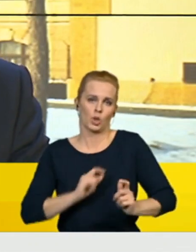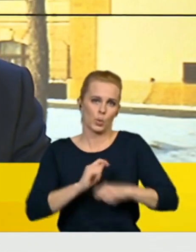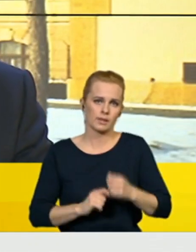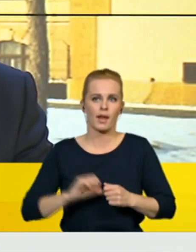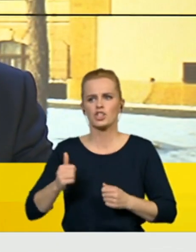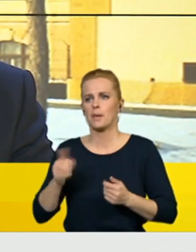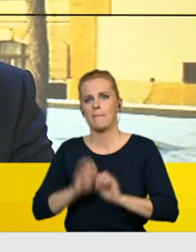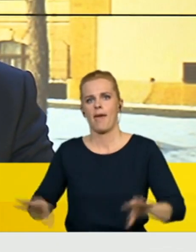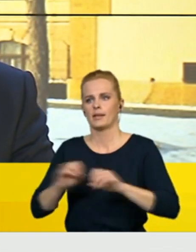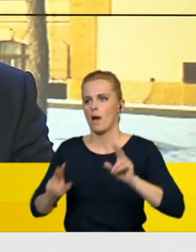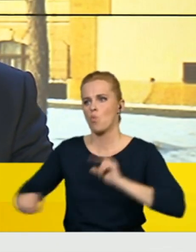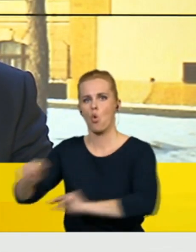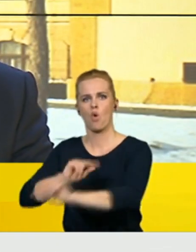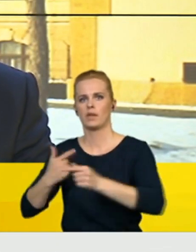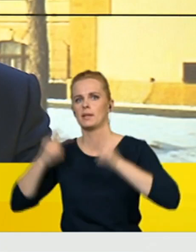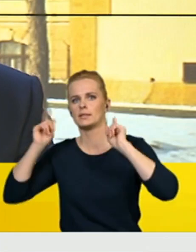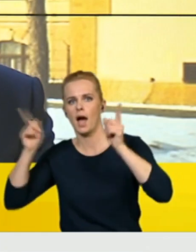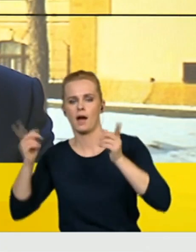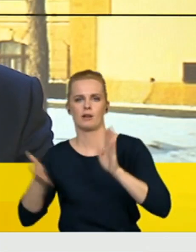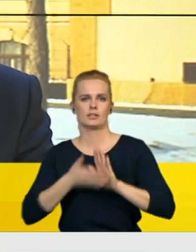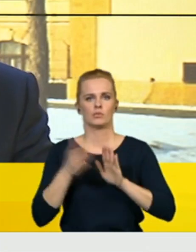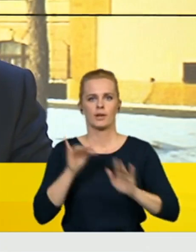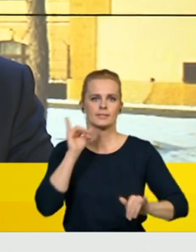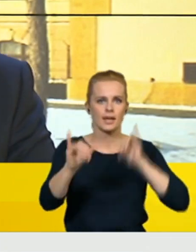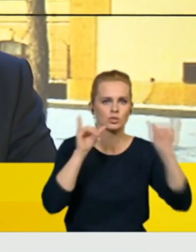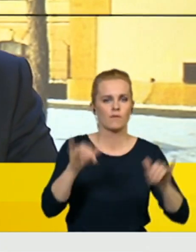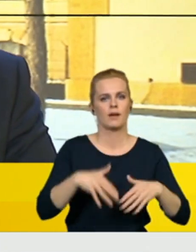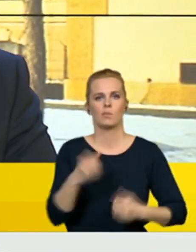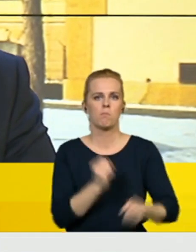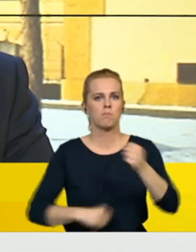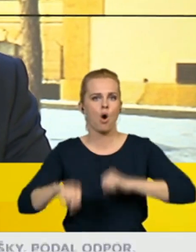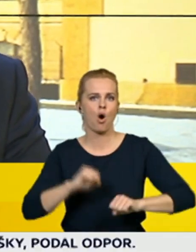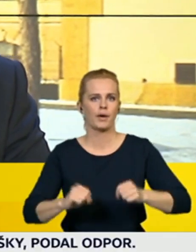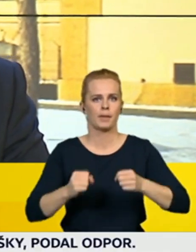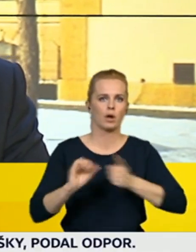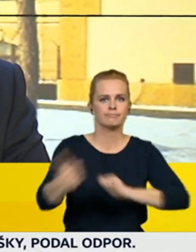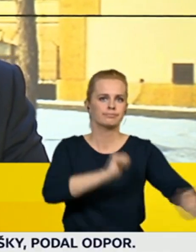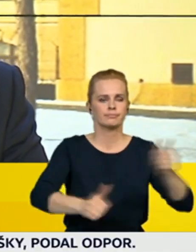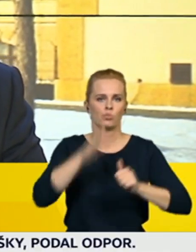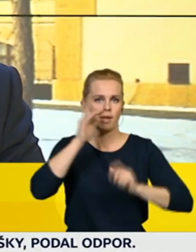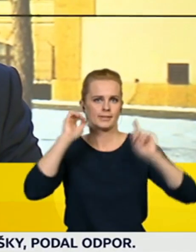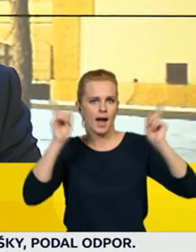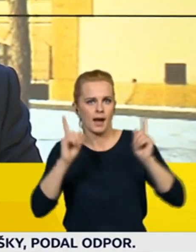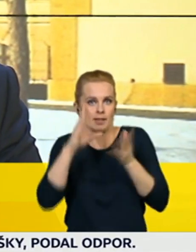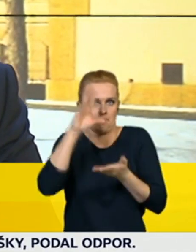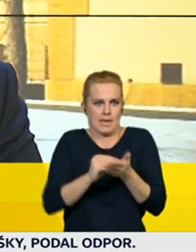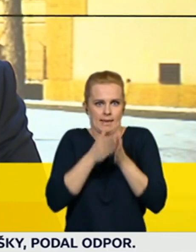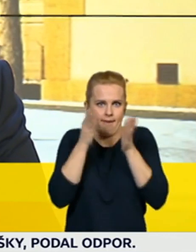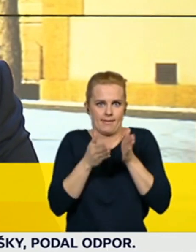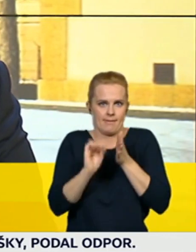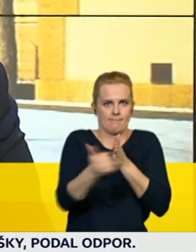zakážeme a jak omezíme například cestování či pohyb kolem bydliště. To je samozřejmě věc, která